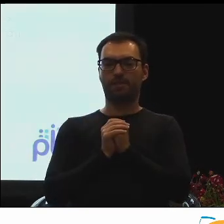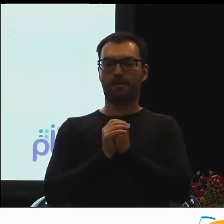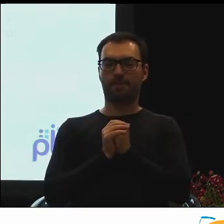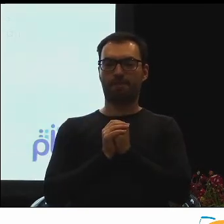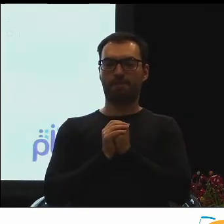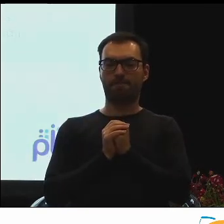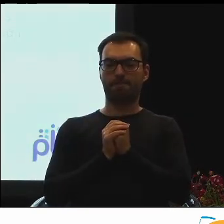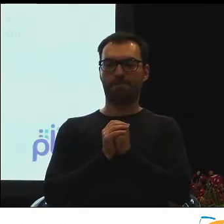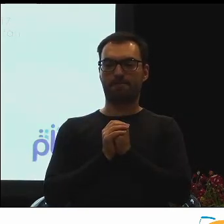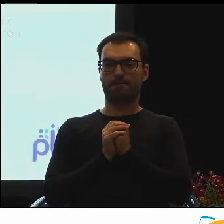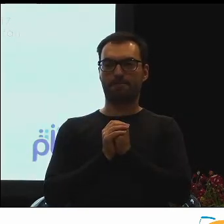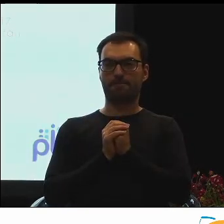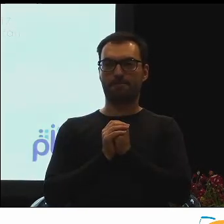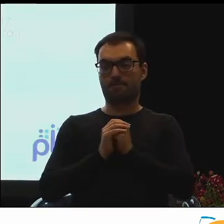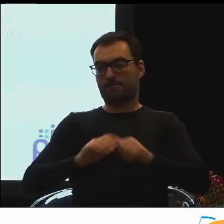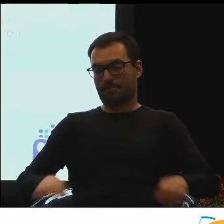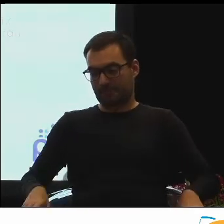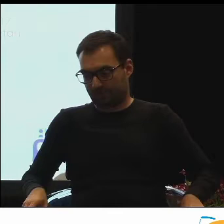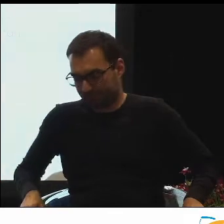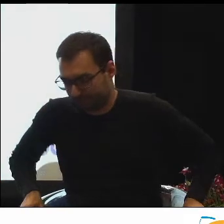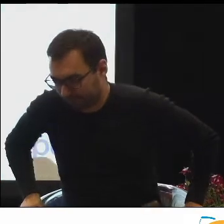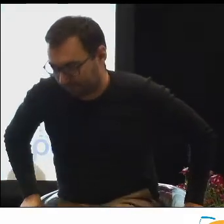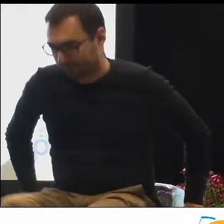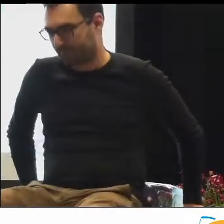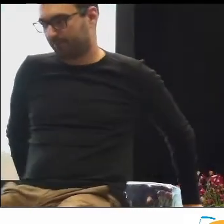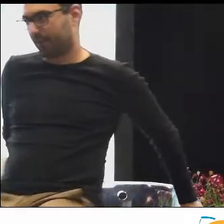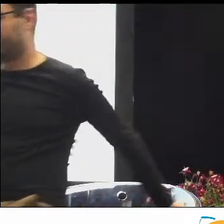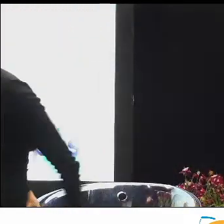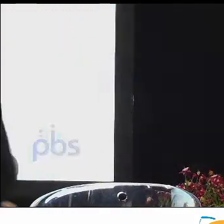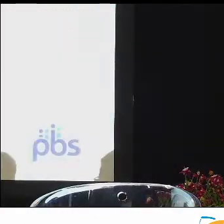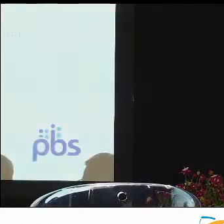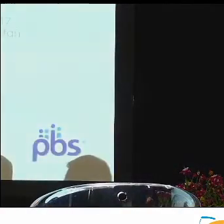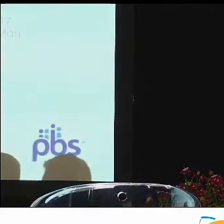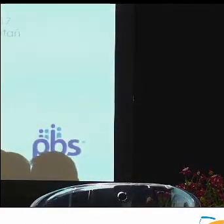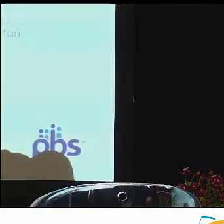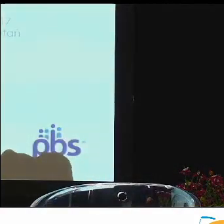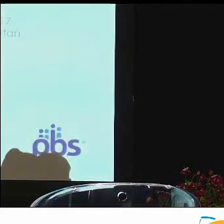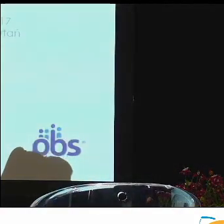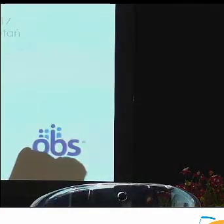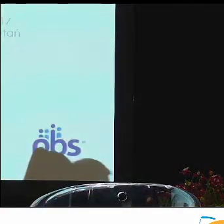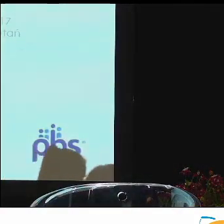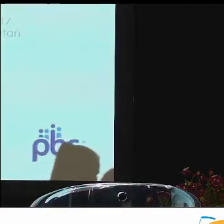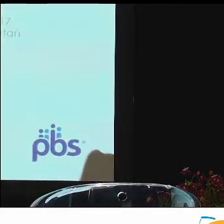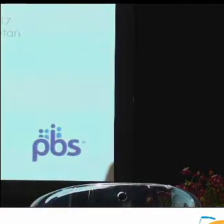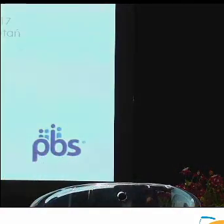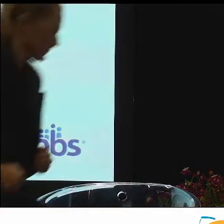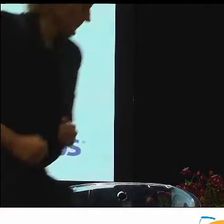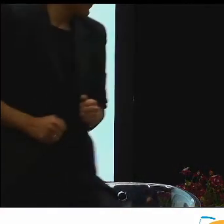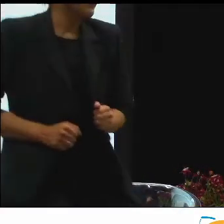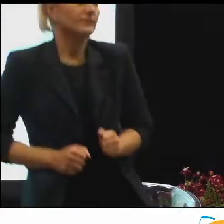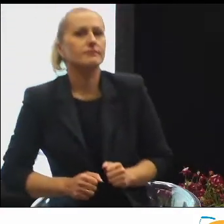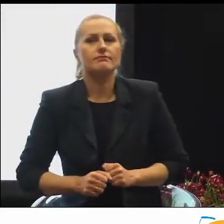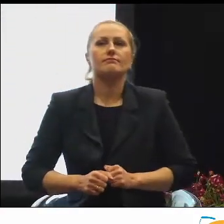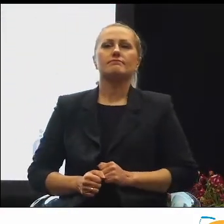Co roku mamy też taką ambicję, żeby to badanie